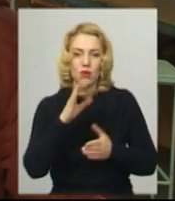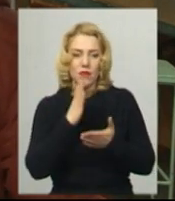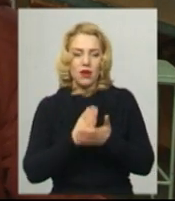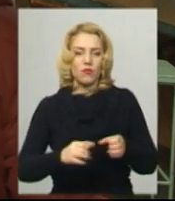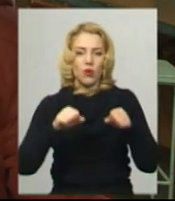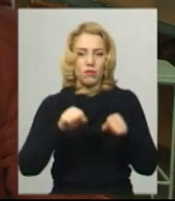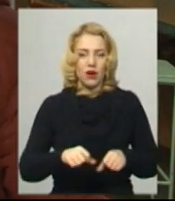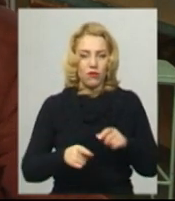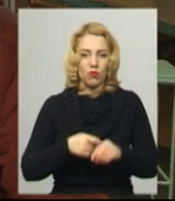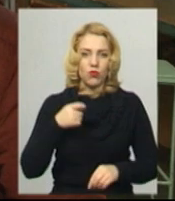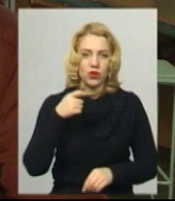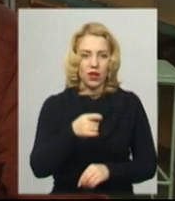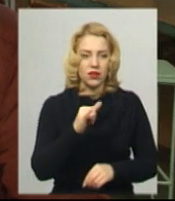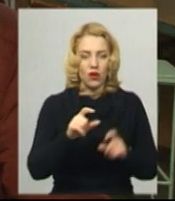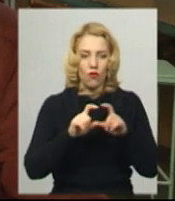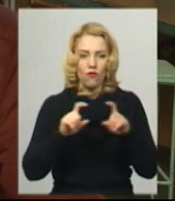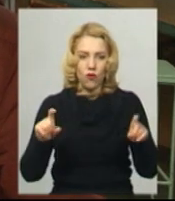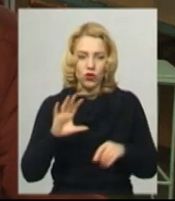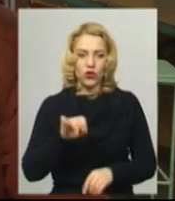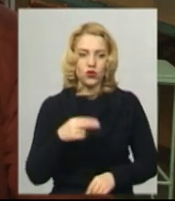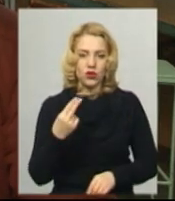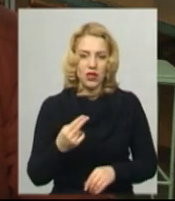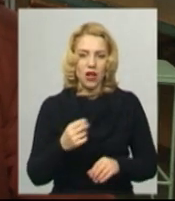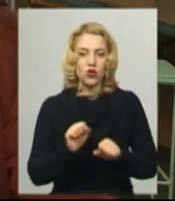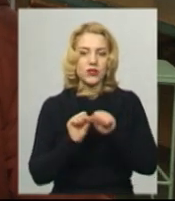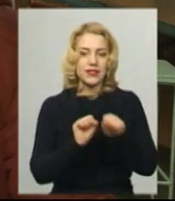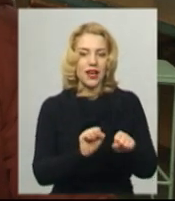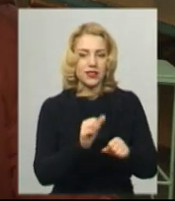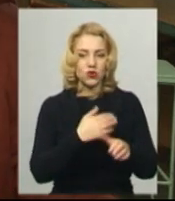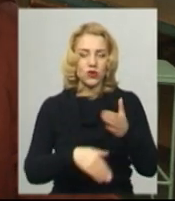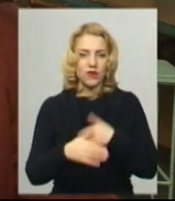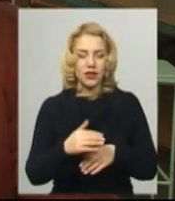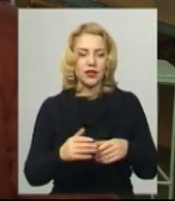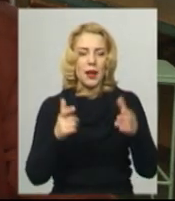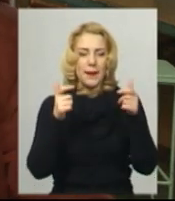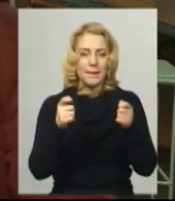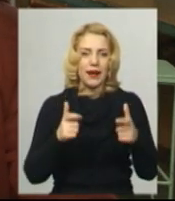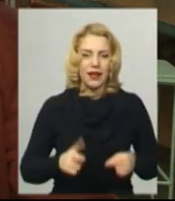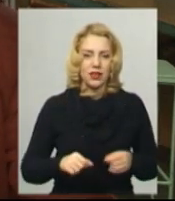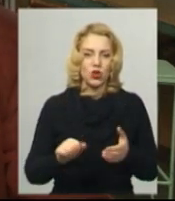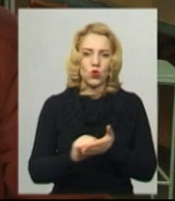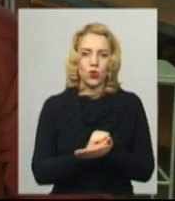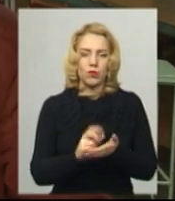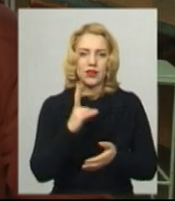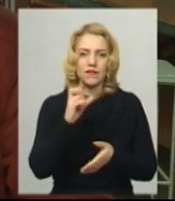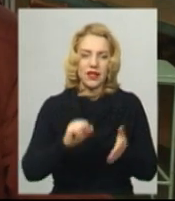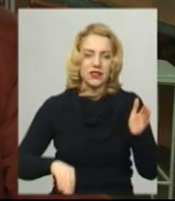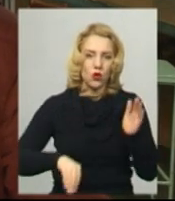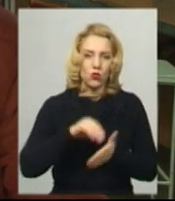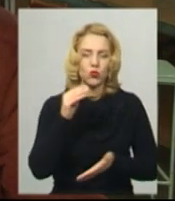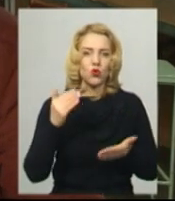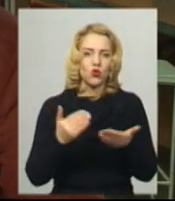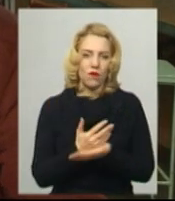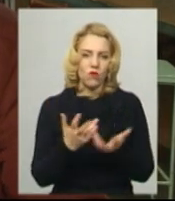подати у фонд соціального захисту інвалідів пакет документів на закупку нового обладнання, на то,